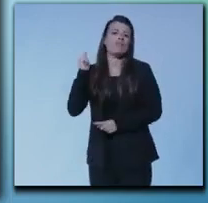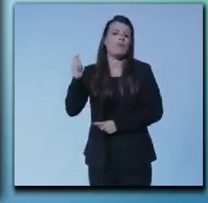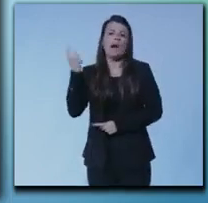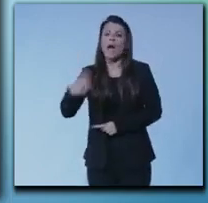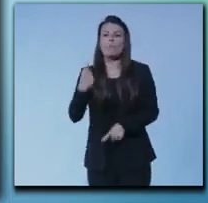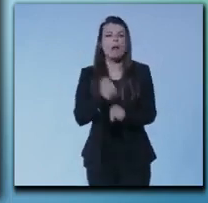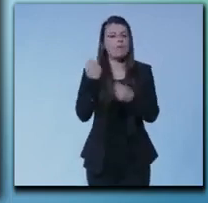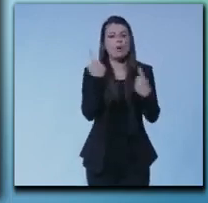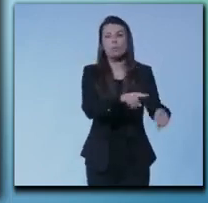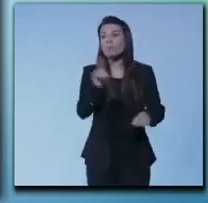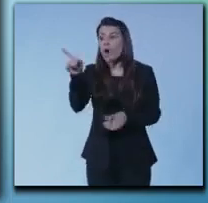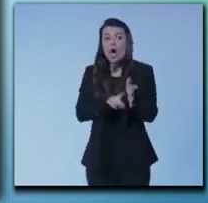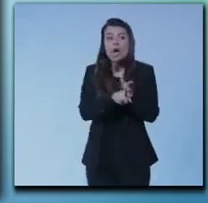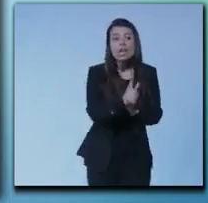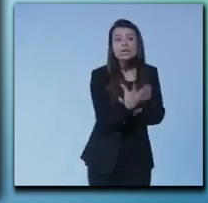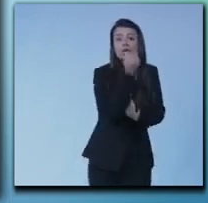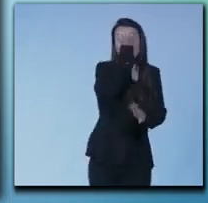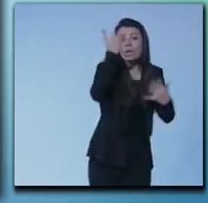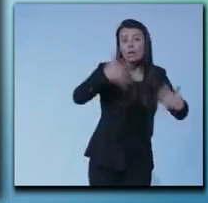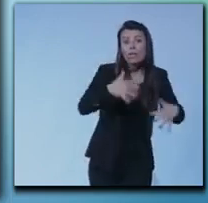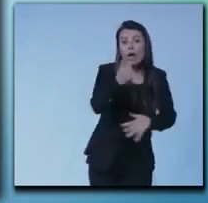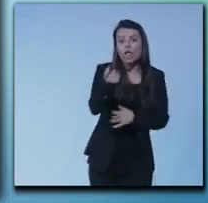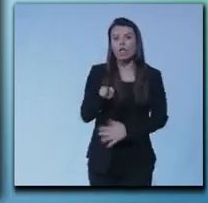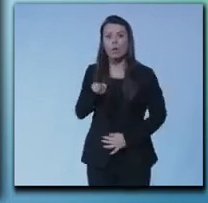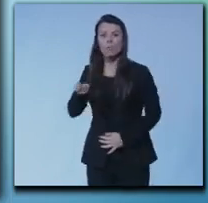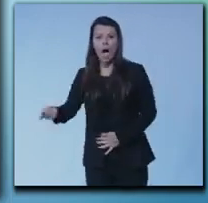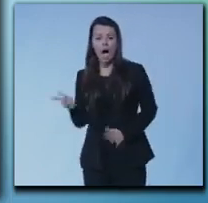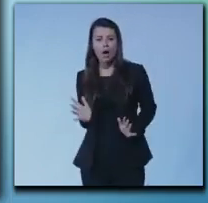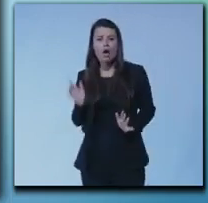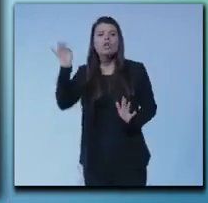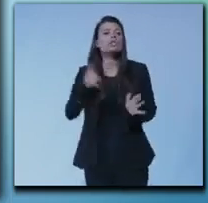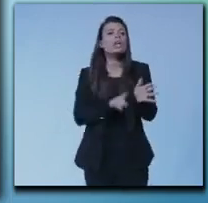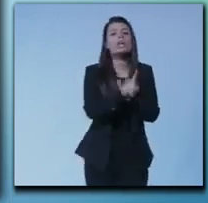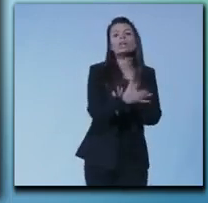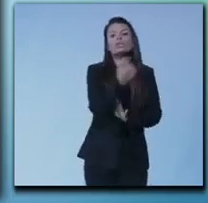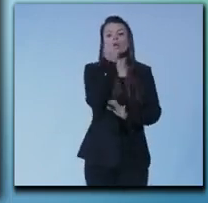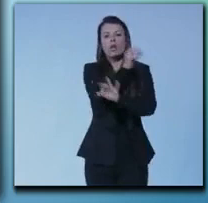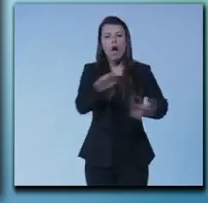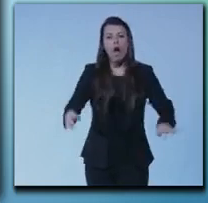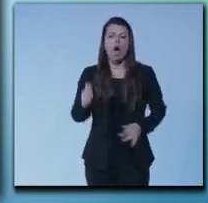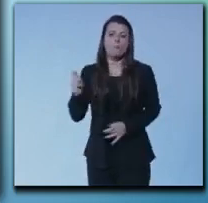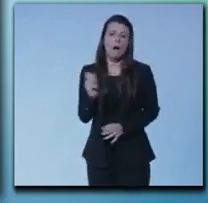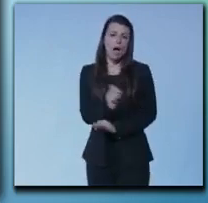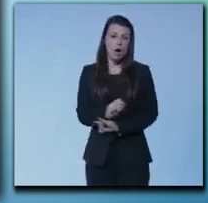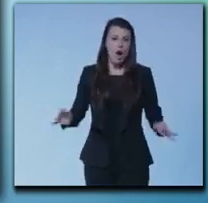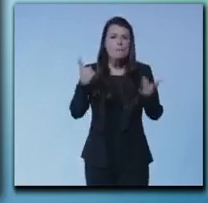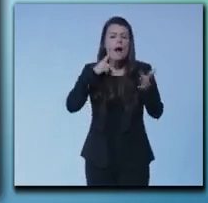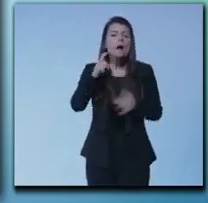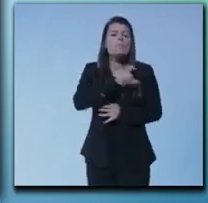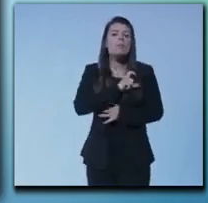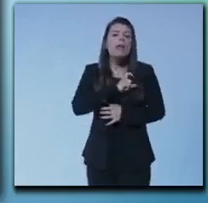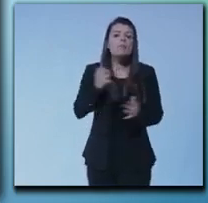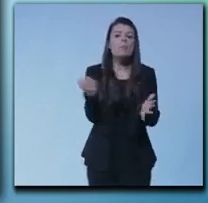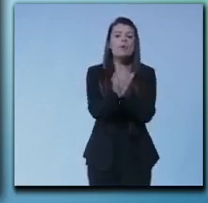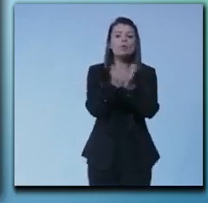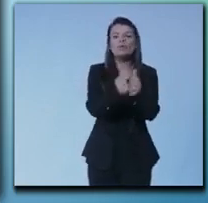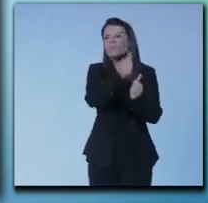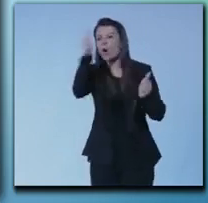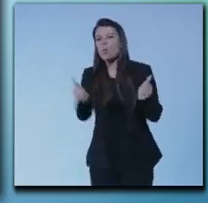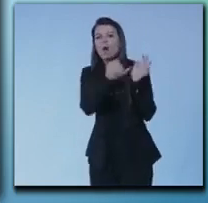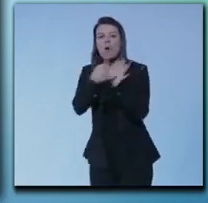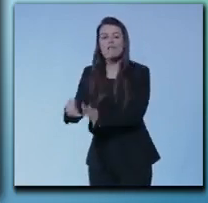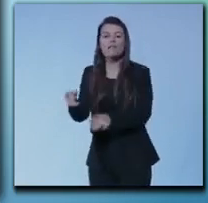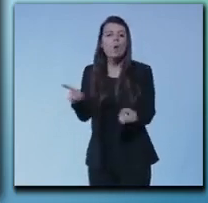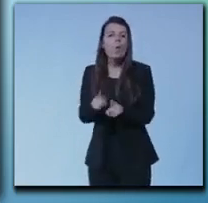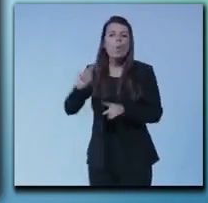risultato gli do i soldi se non me lo porta a casa non gli do una lira però il premio di produttività a fine anno uguale per